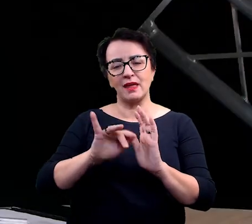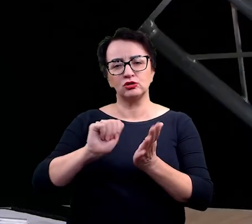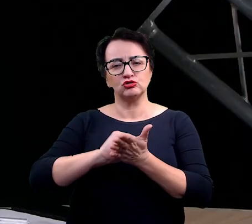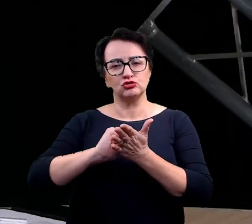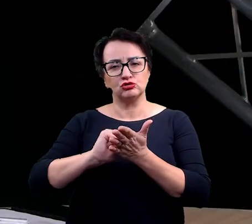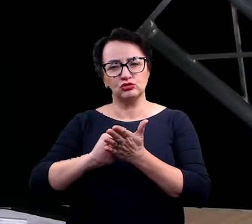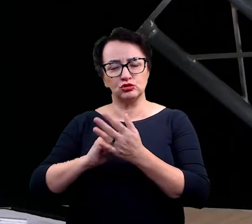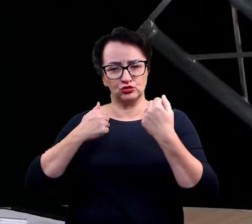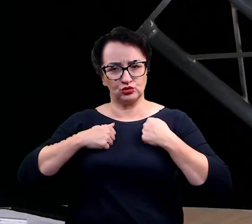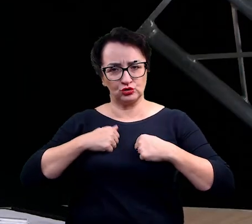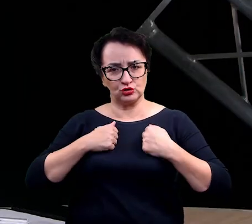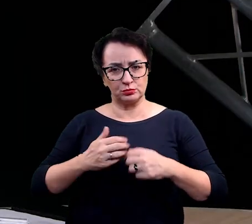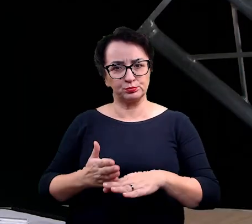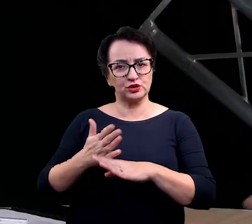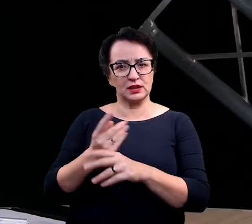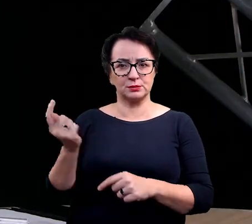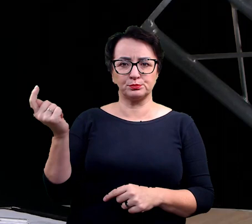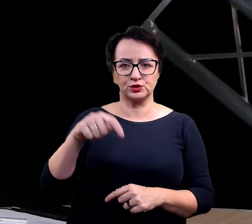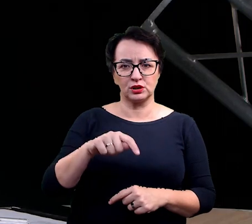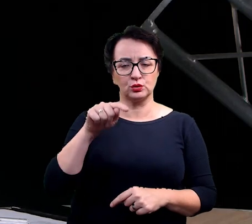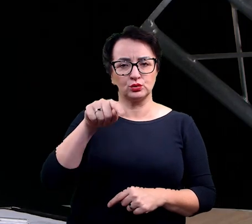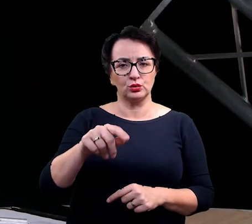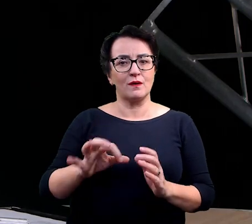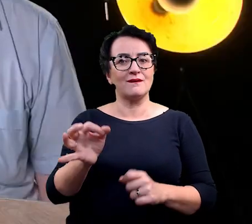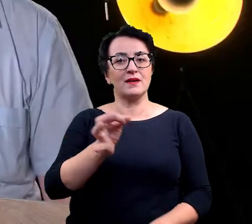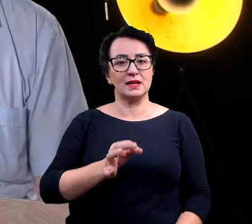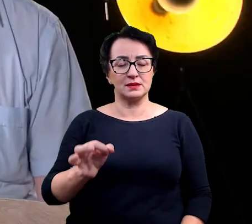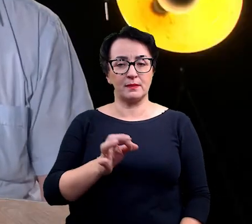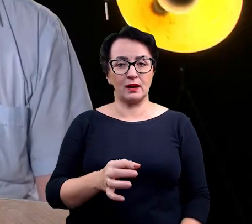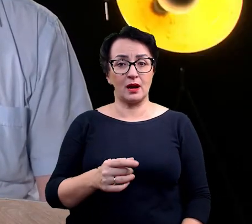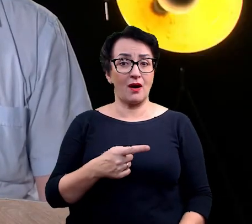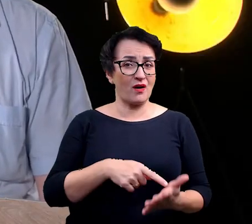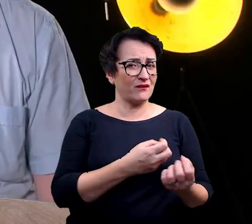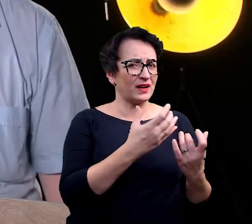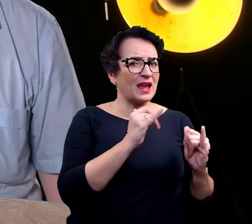To możesz nam tak dosłownie powiedzieć. Trzeba się po prostu dokładnie wyczyścić. Trzeba sobie wyczyścić buty.